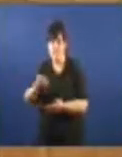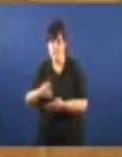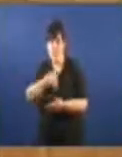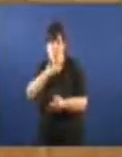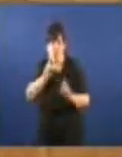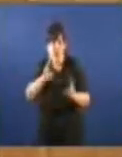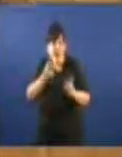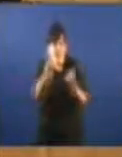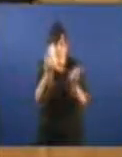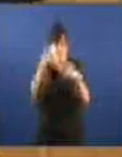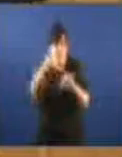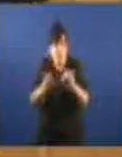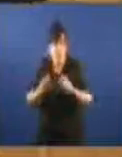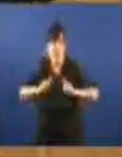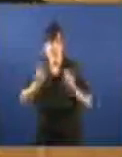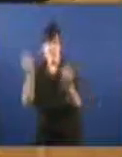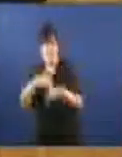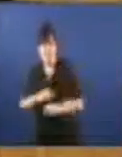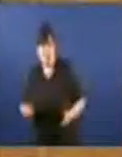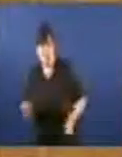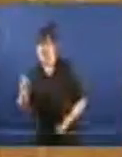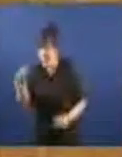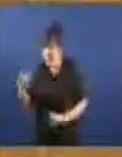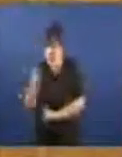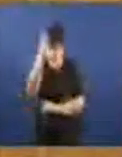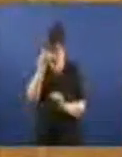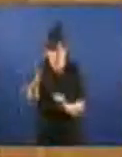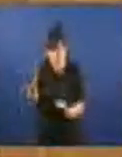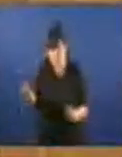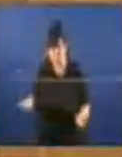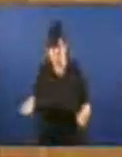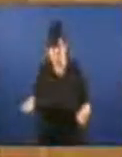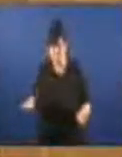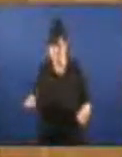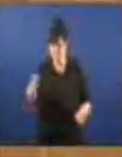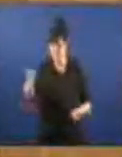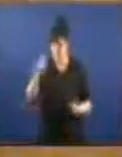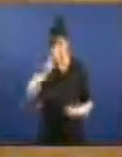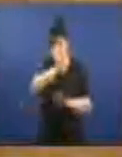a É un logro da humanidade que vostedes queden votar por terra Son un retorno ao trogolita